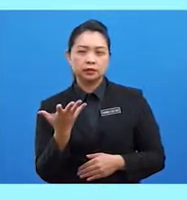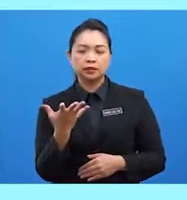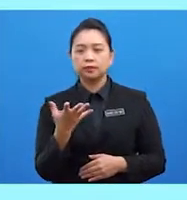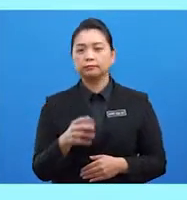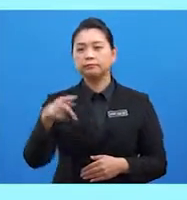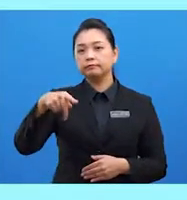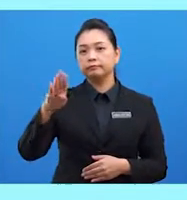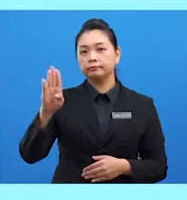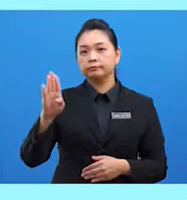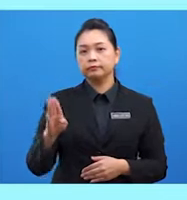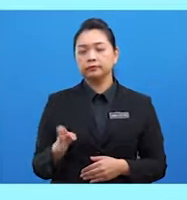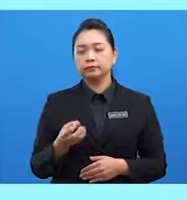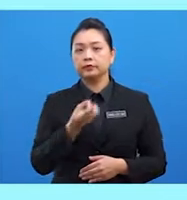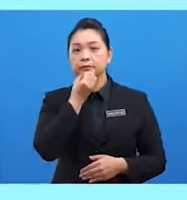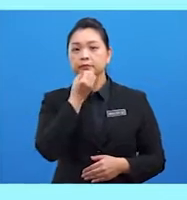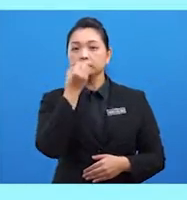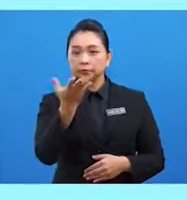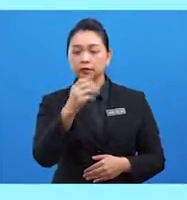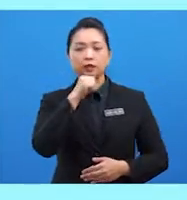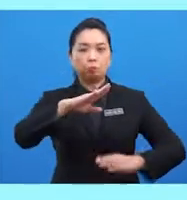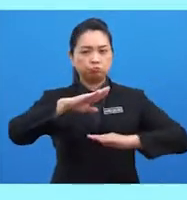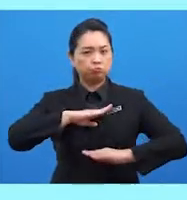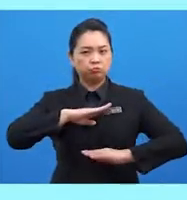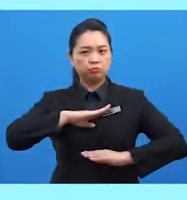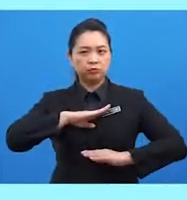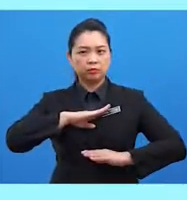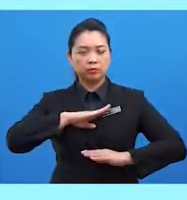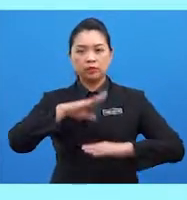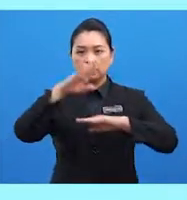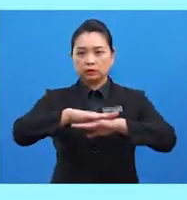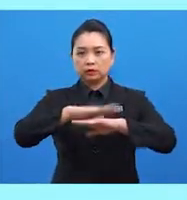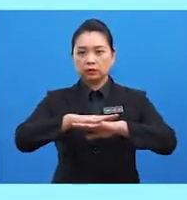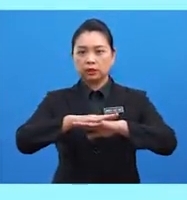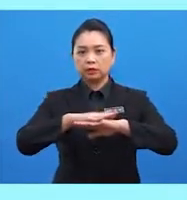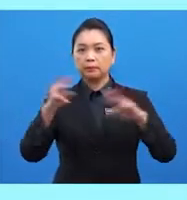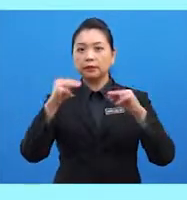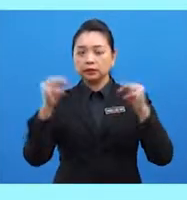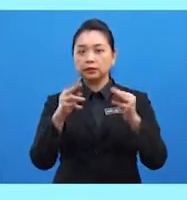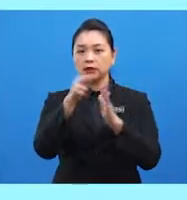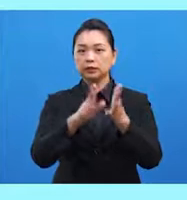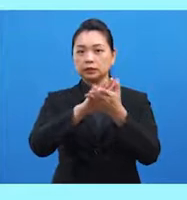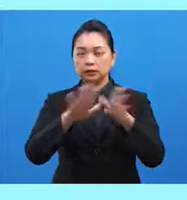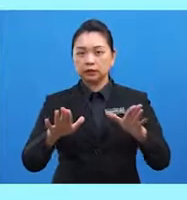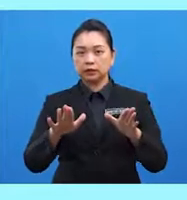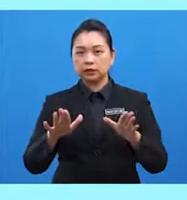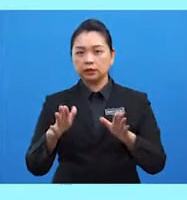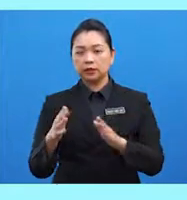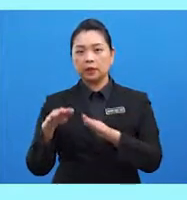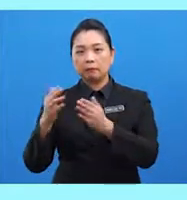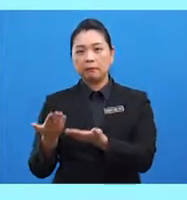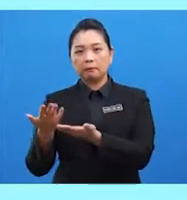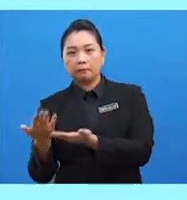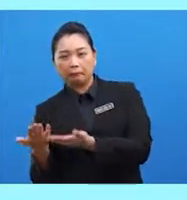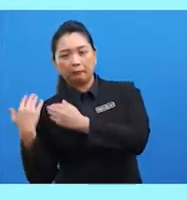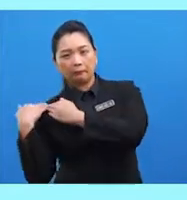menyuarakan ketidakpuasan hati terhadap resolusi Majlis Keselamatan yang berat sebelah dalam isu